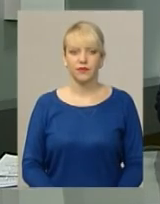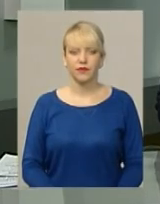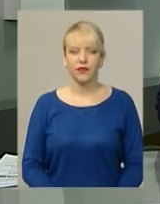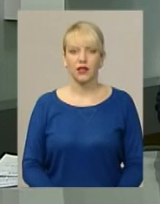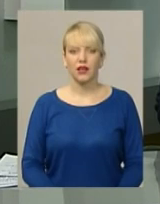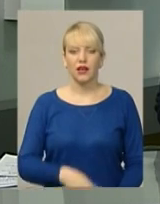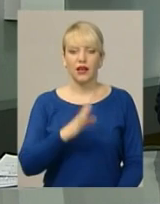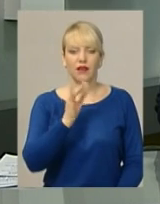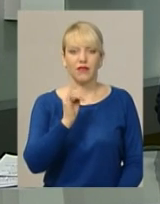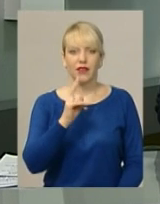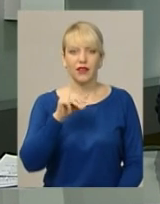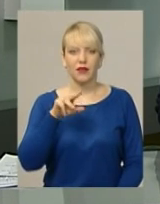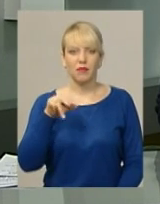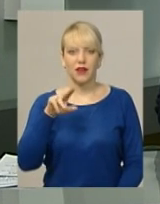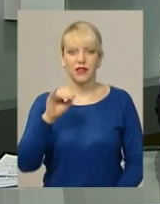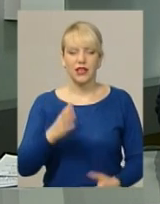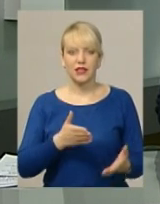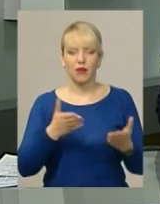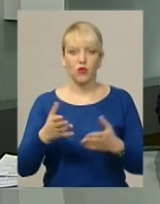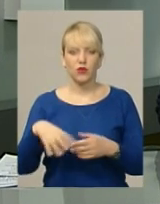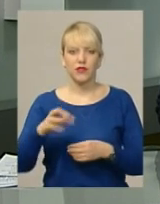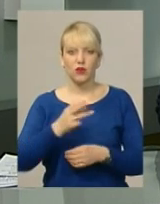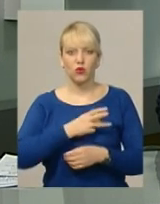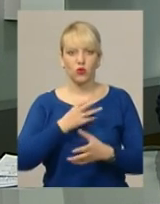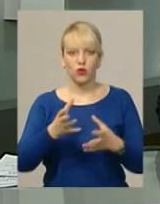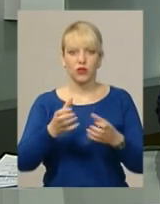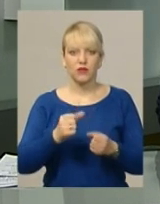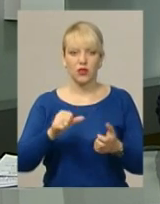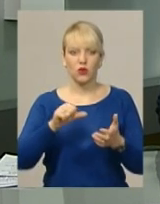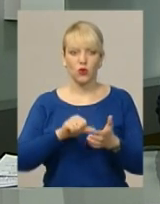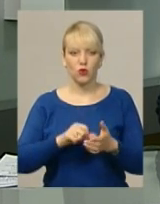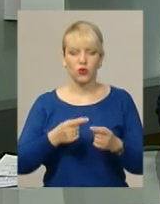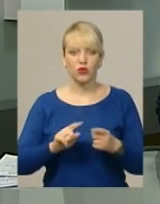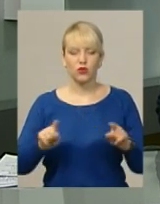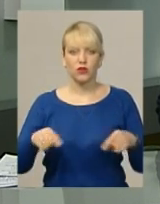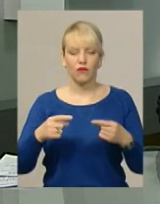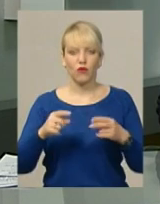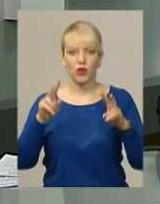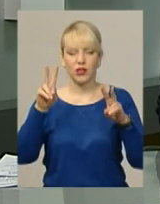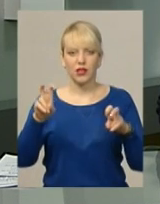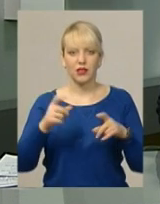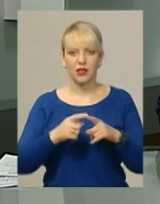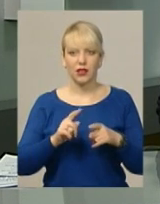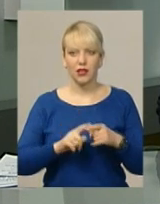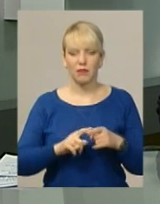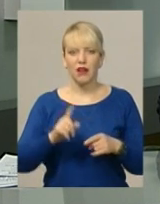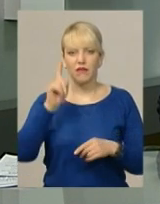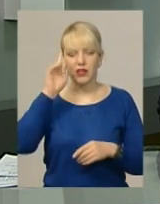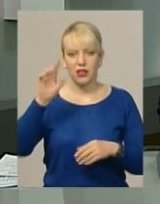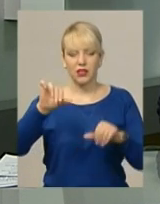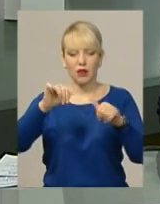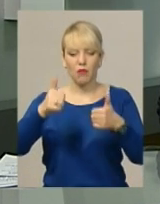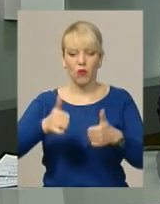Вікіпедія запрошує усіх охочих взяти участь у конкурсі зі створення статей на тему «Культурна спадщина» та «Видатній постаті краю». Його мета –